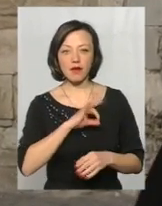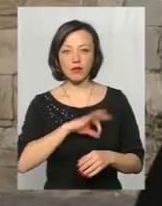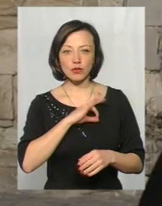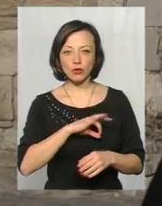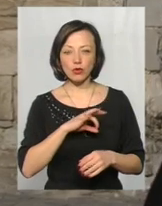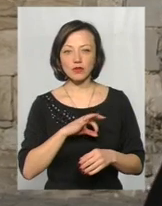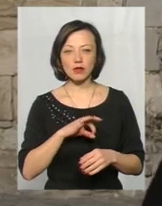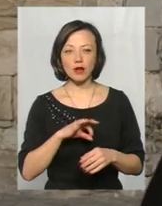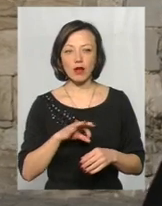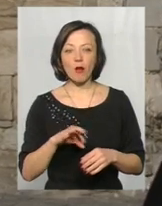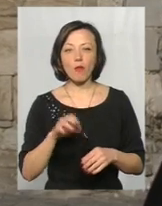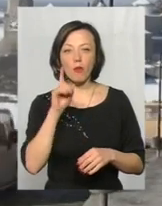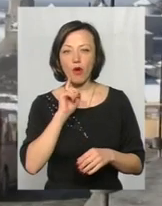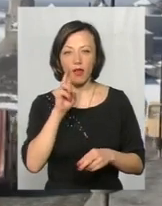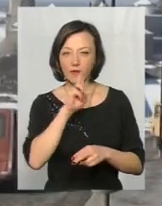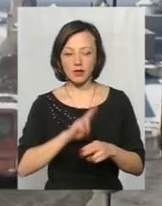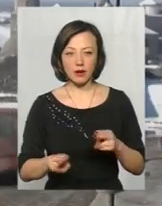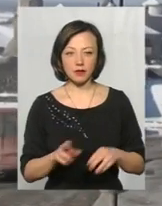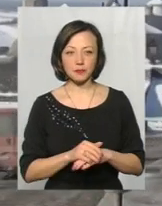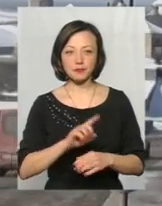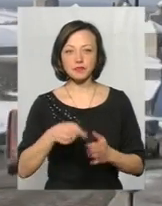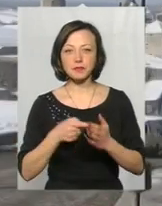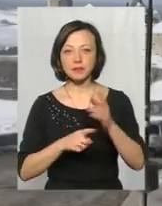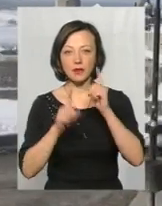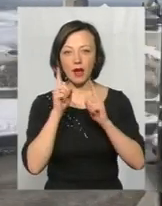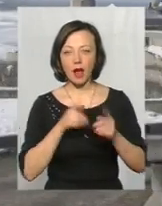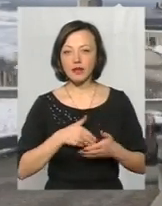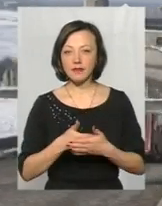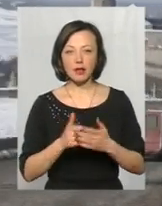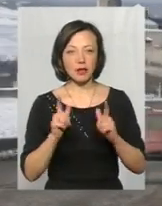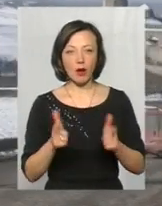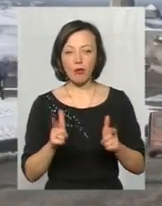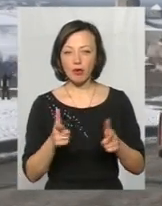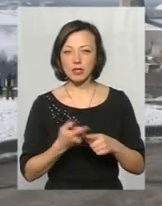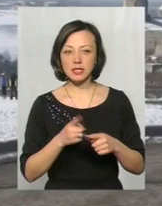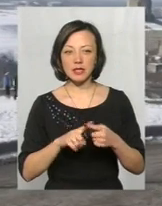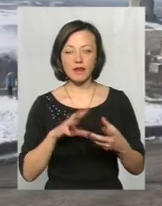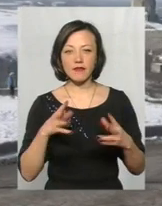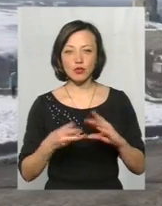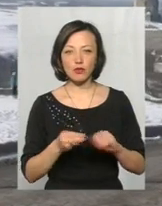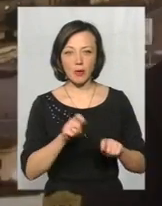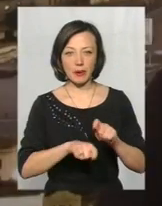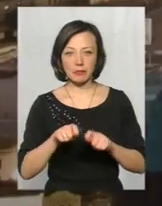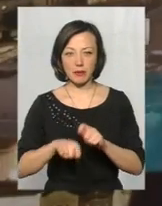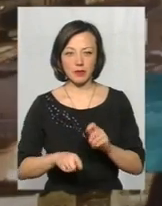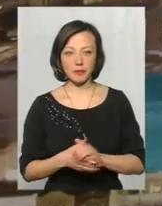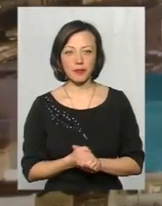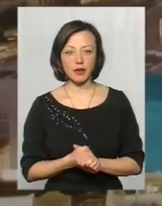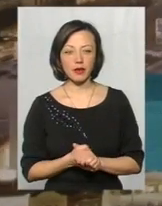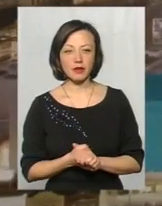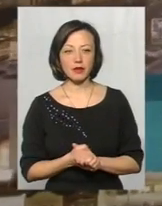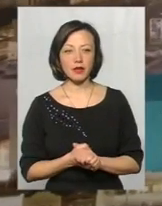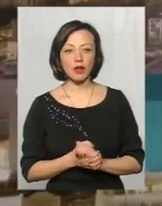до неможливості, доки не втратимо. В міській раді з активістами не погоджуються, аргументуючи це висновками експертів. Дослідники,